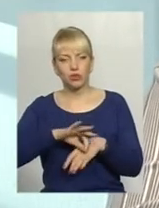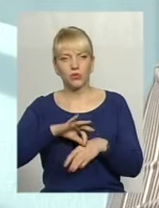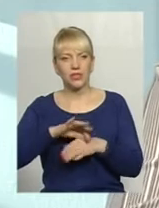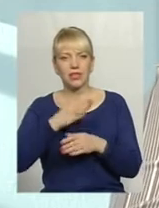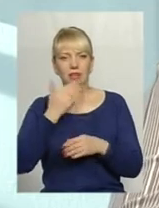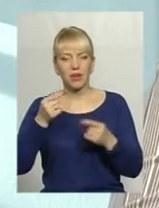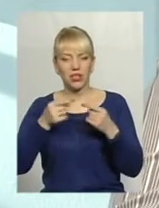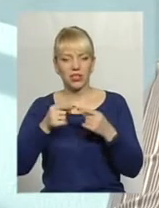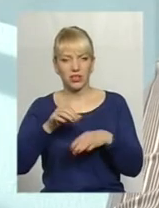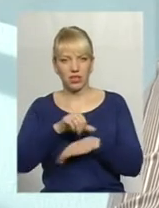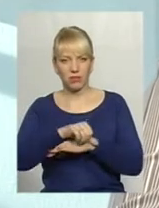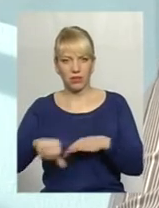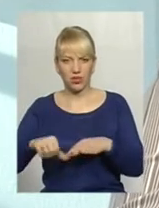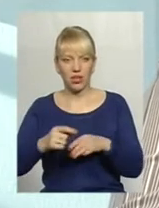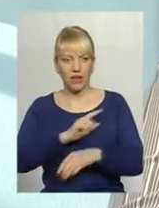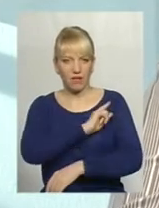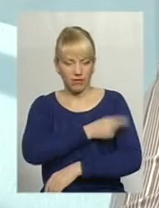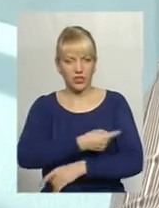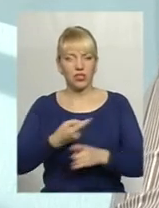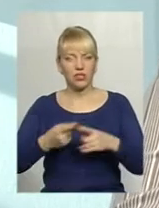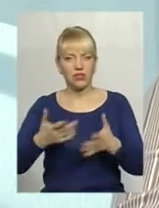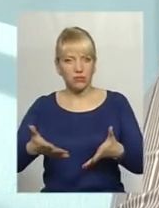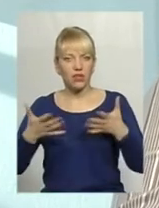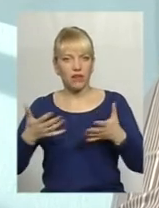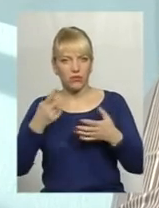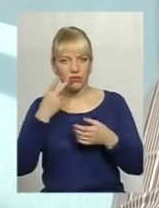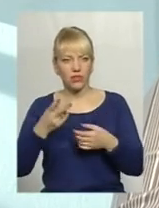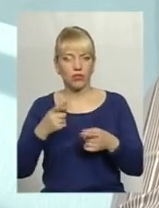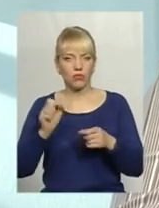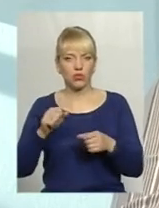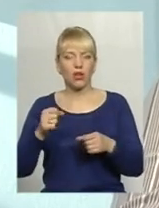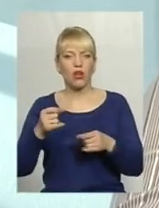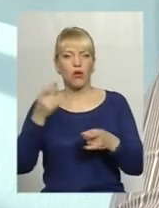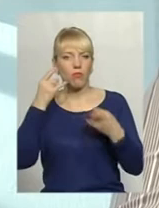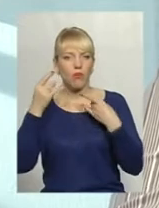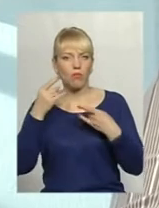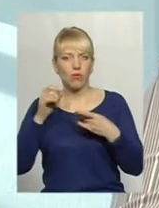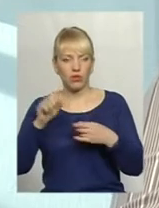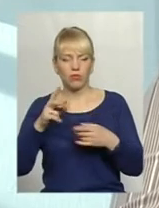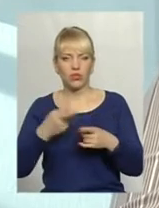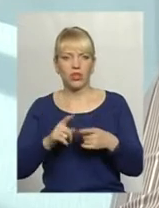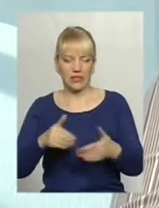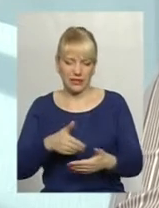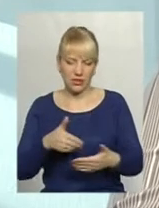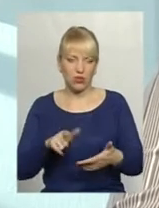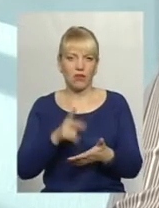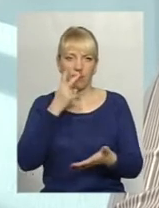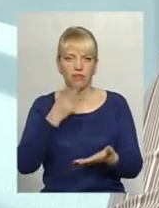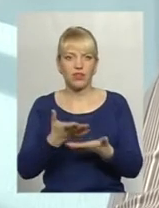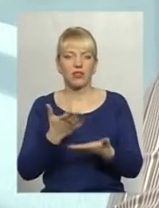тому що, якщо фізичне, це явно видно, да, і навіть в побої можна зняти, що сексуальне, відповідно, теж.